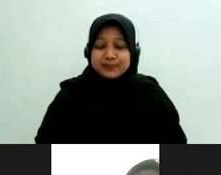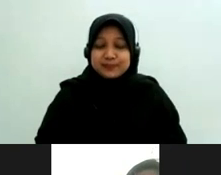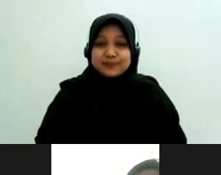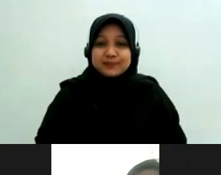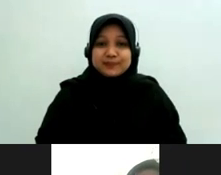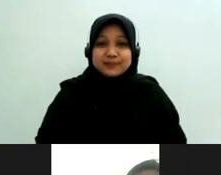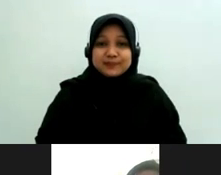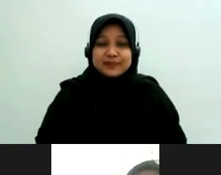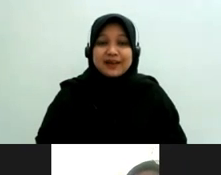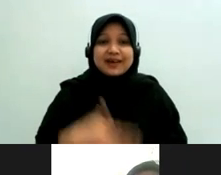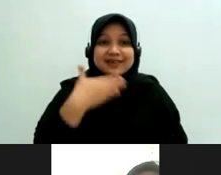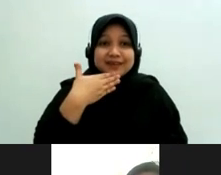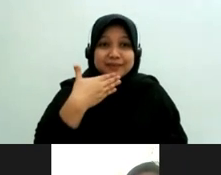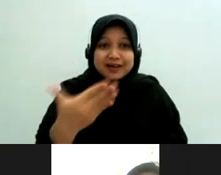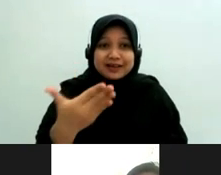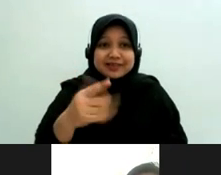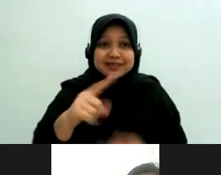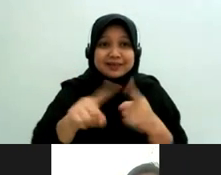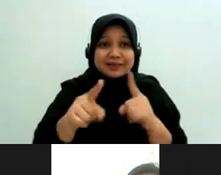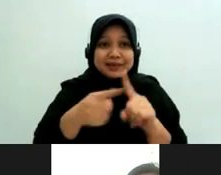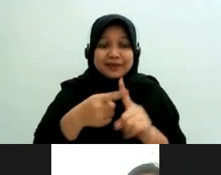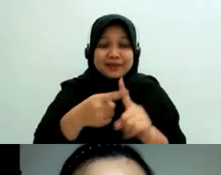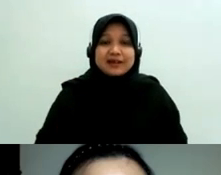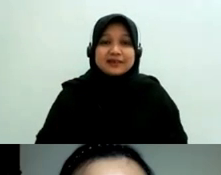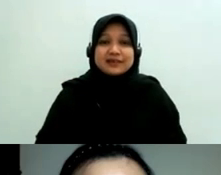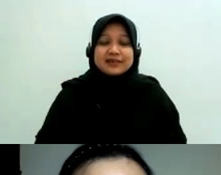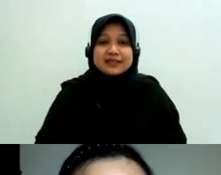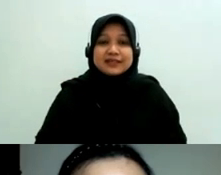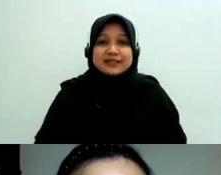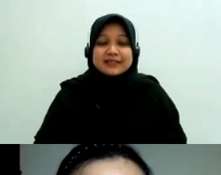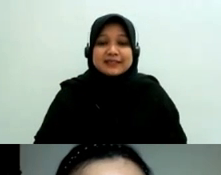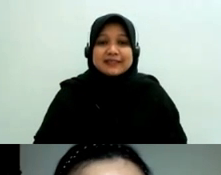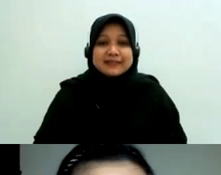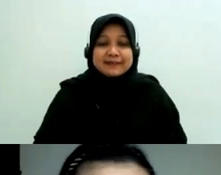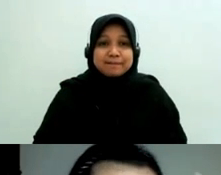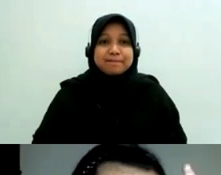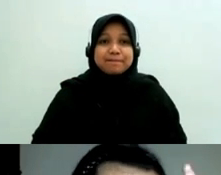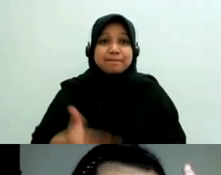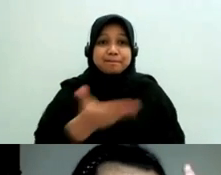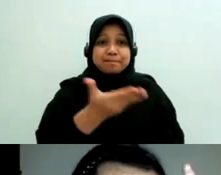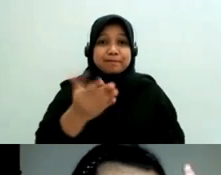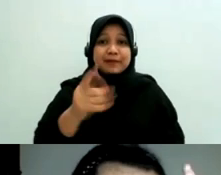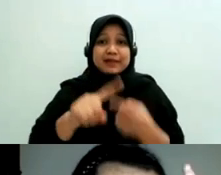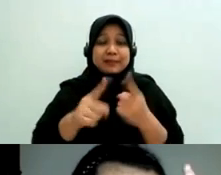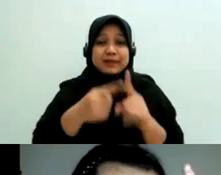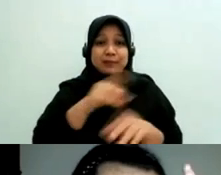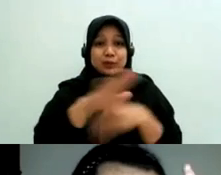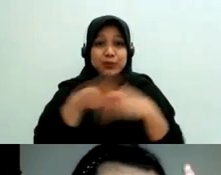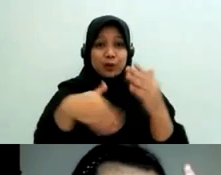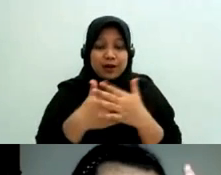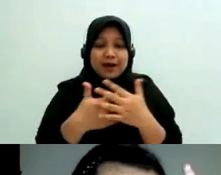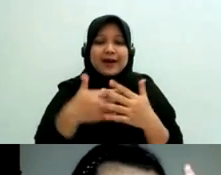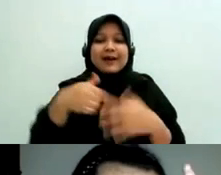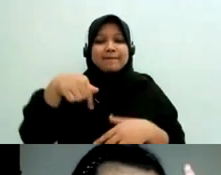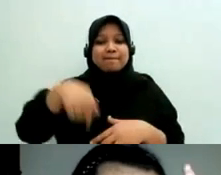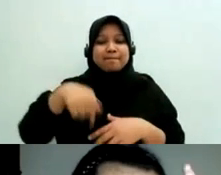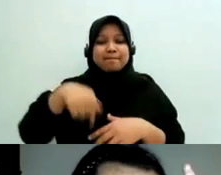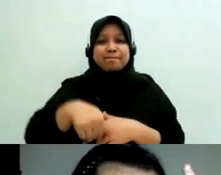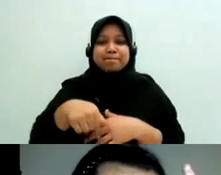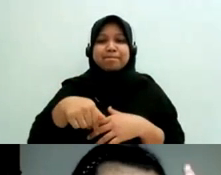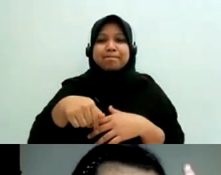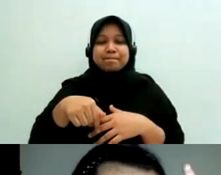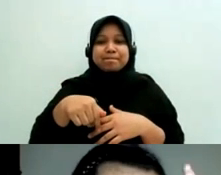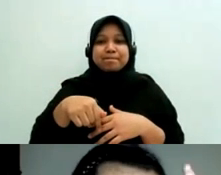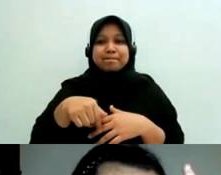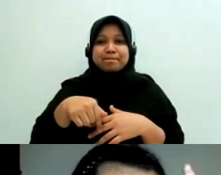kasih teman-teman terima kasih mbak Haji teman-teman sekalian demikianlah sesi pada kesempatan sore